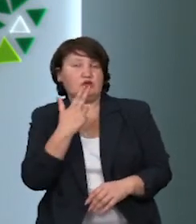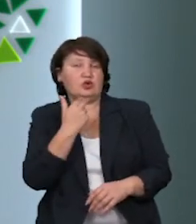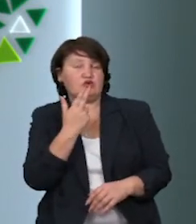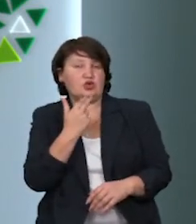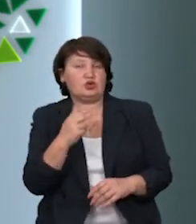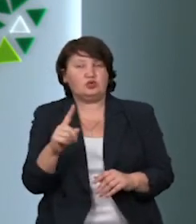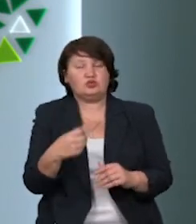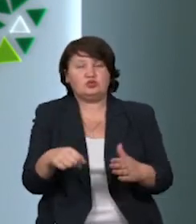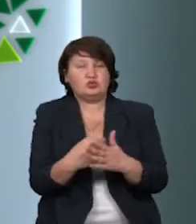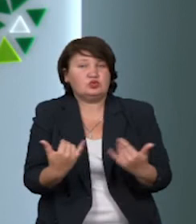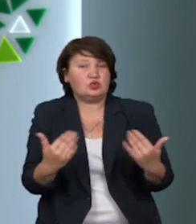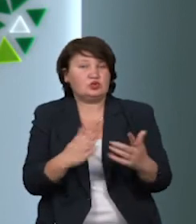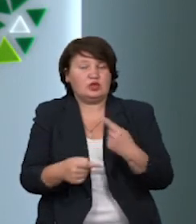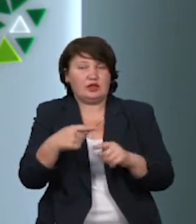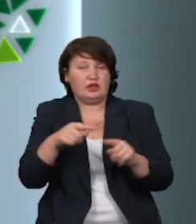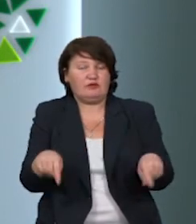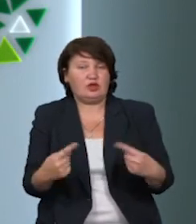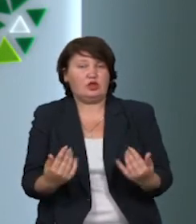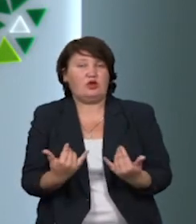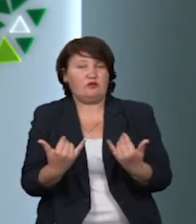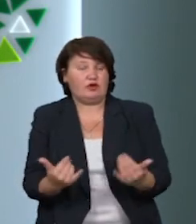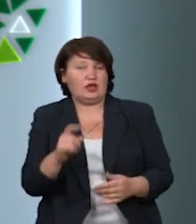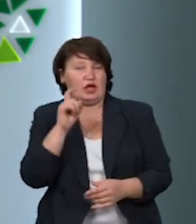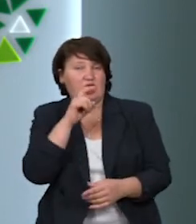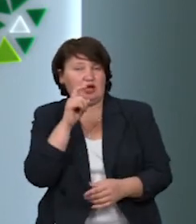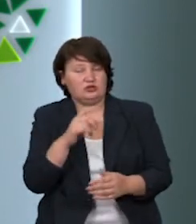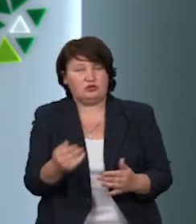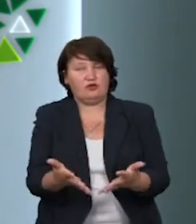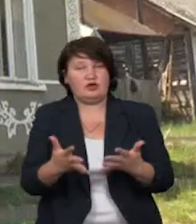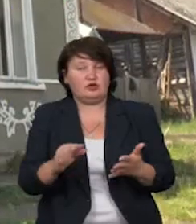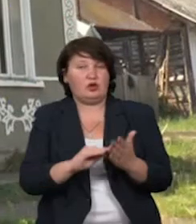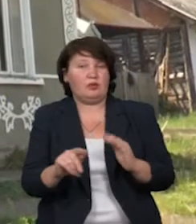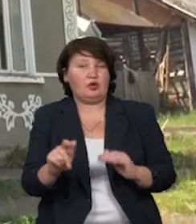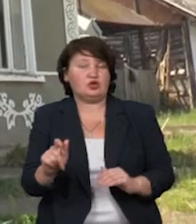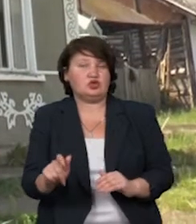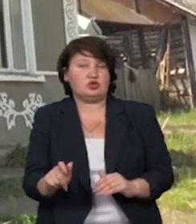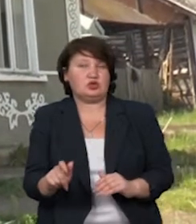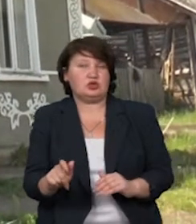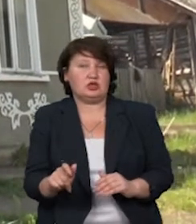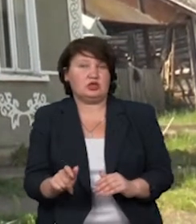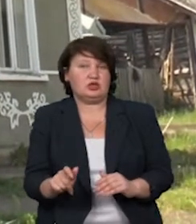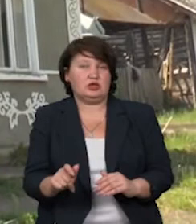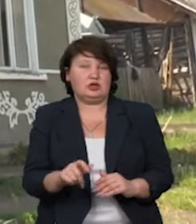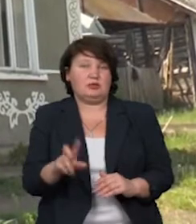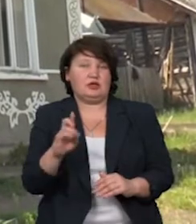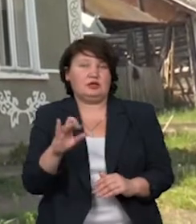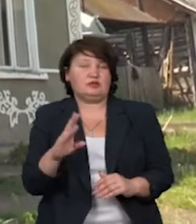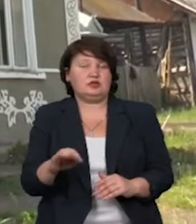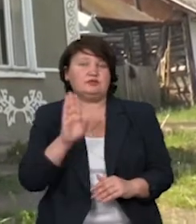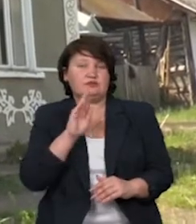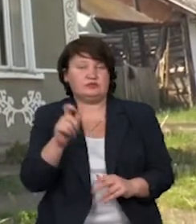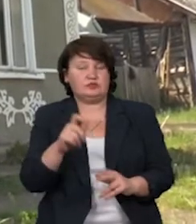Чому досі не відновили подачу блакитного палива, з'ясовувала Галина Марічин. Жителька ДБС Лавців Ганна Тимофійчук